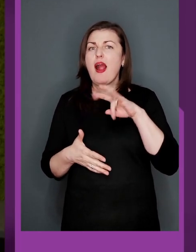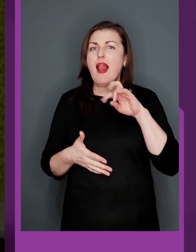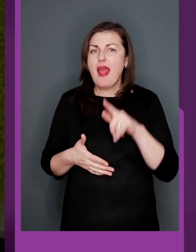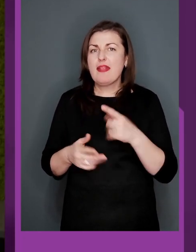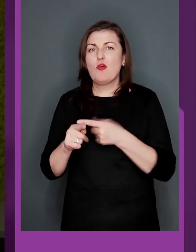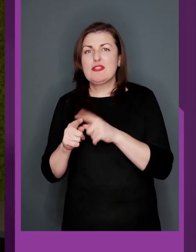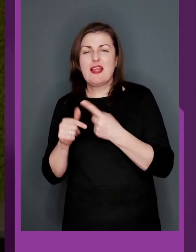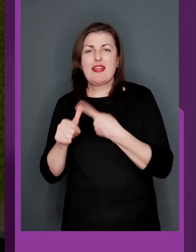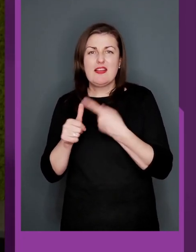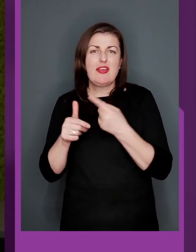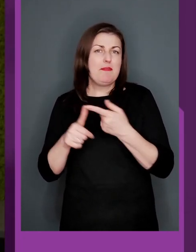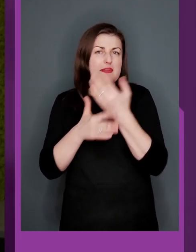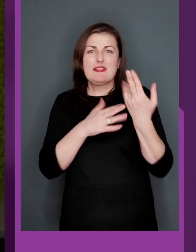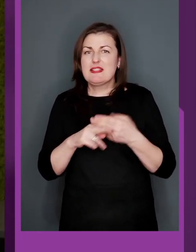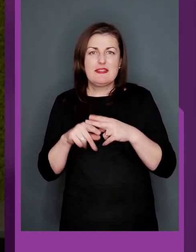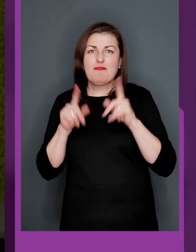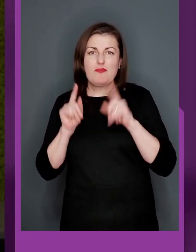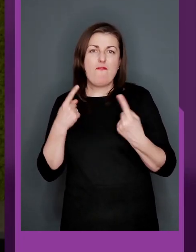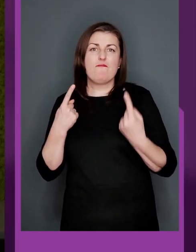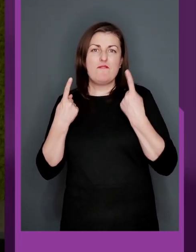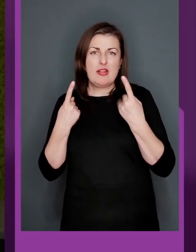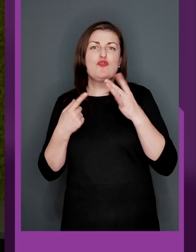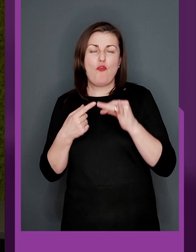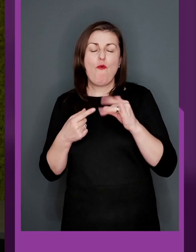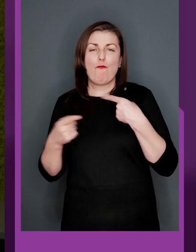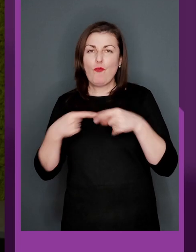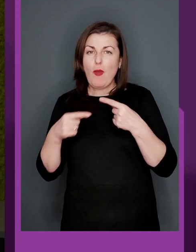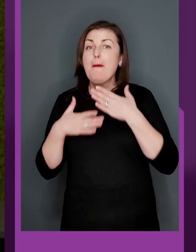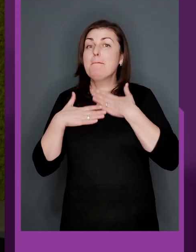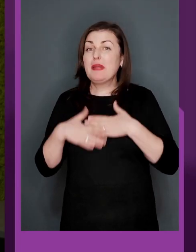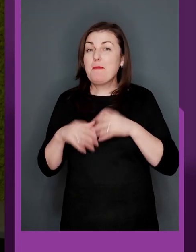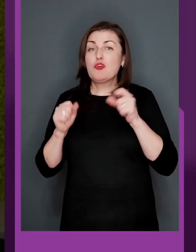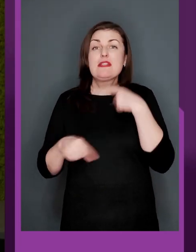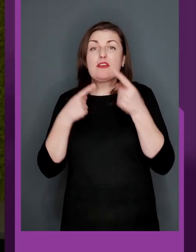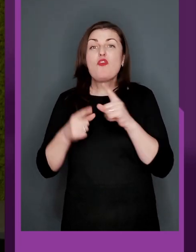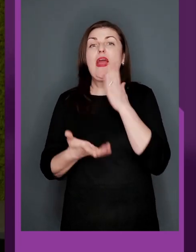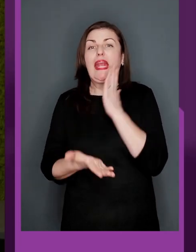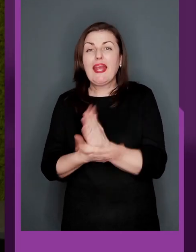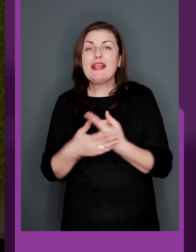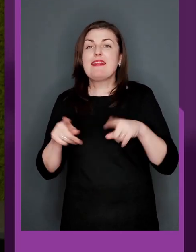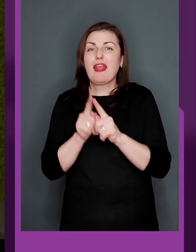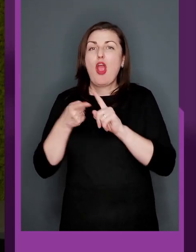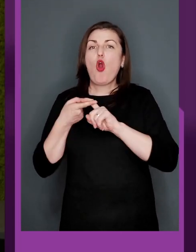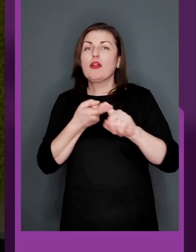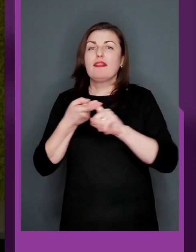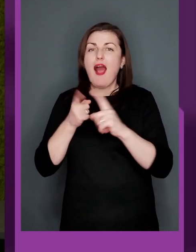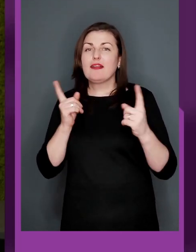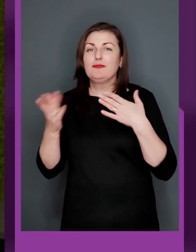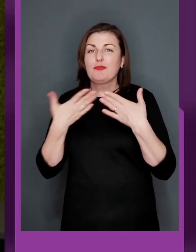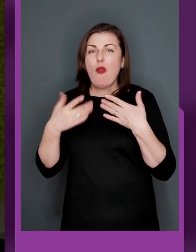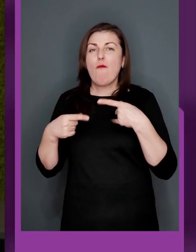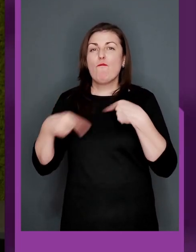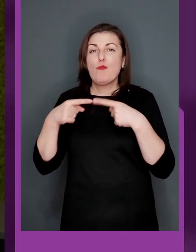сказав, і Олег Лень, ці названі, це дійсно величини у футболі, приємно, тобто можеш сказати, що є ось